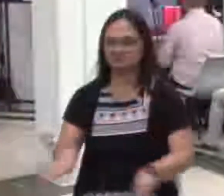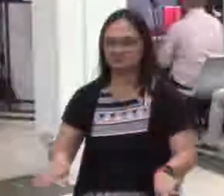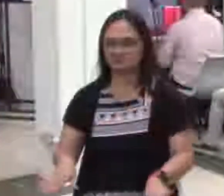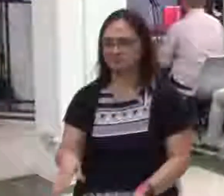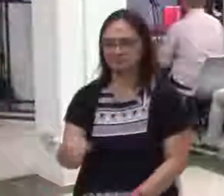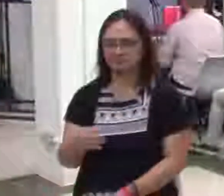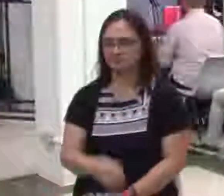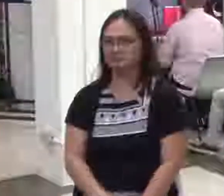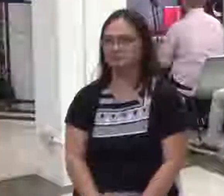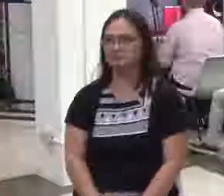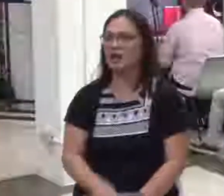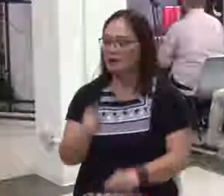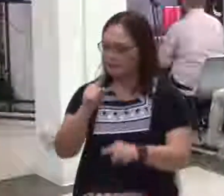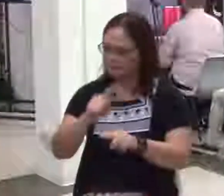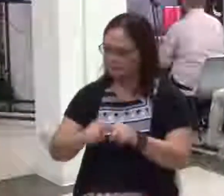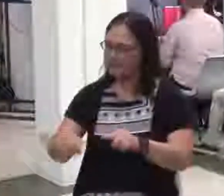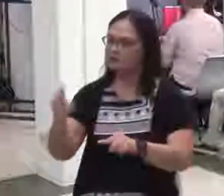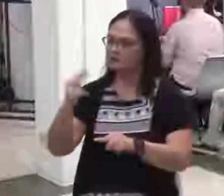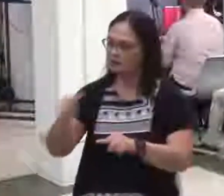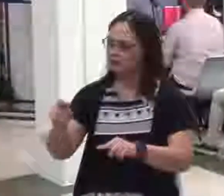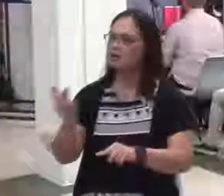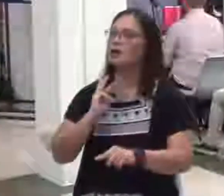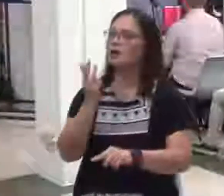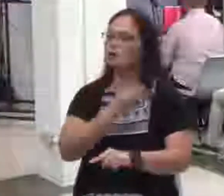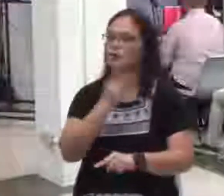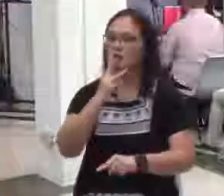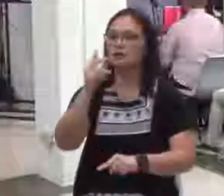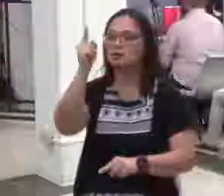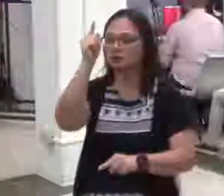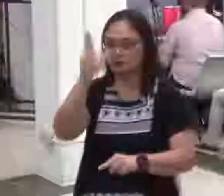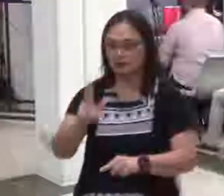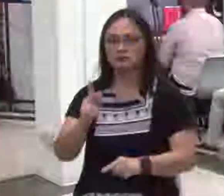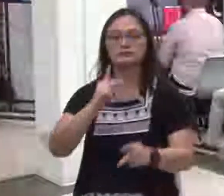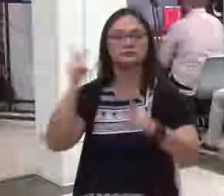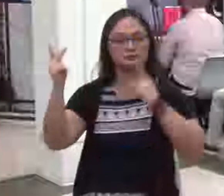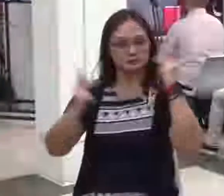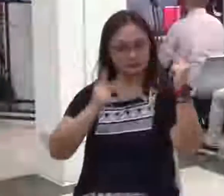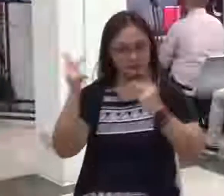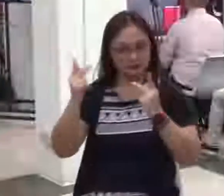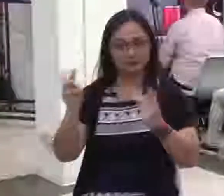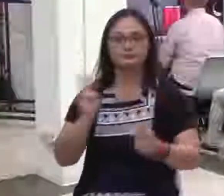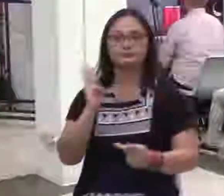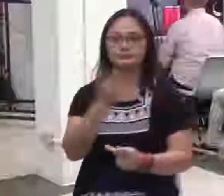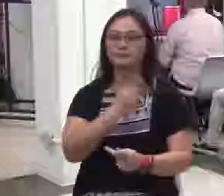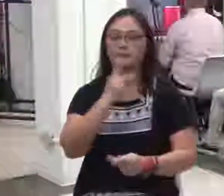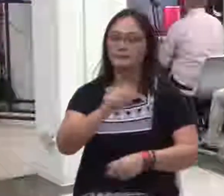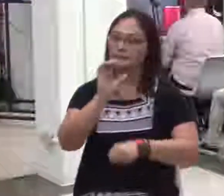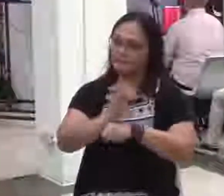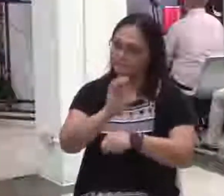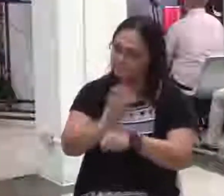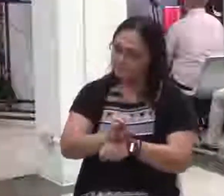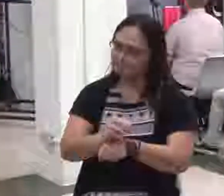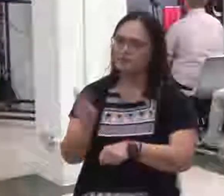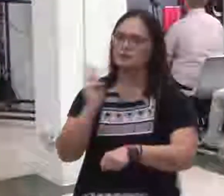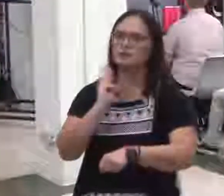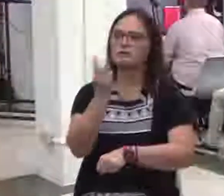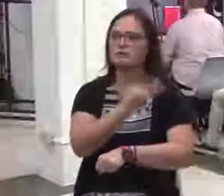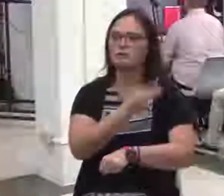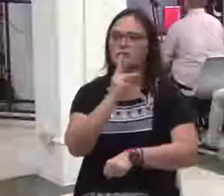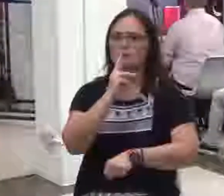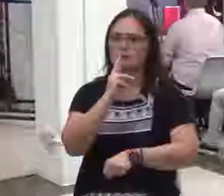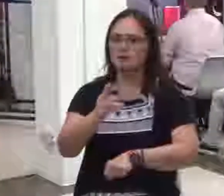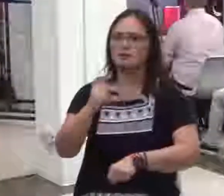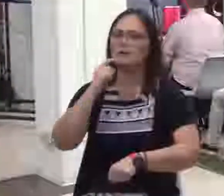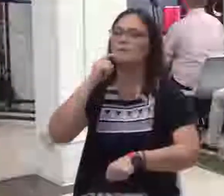but then we are God's people we are a church we are mandated to do